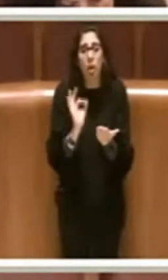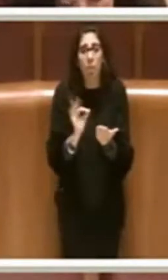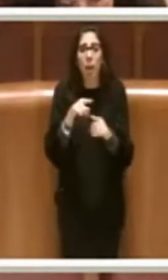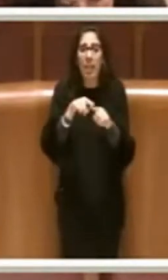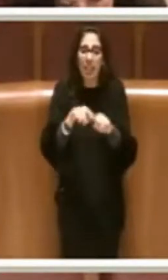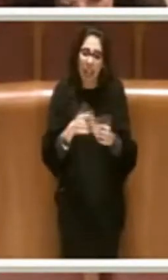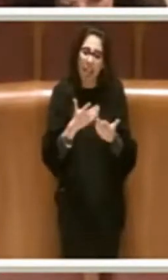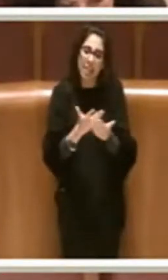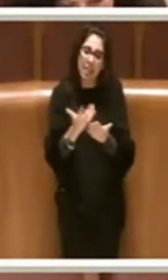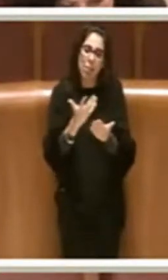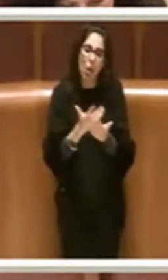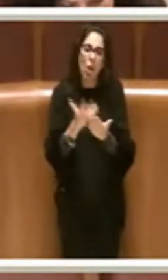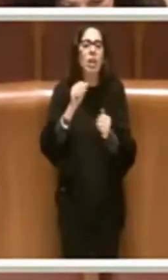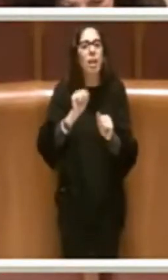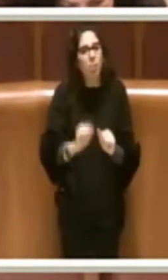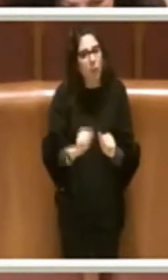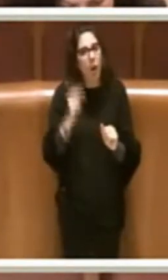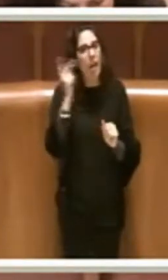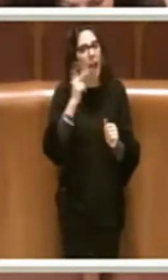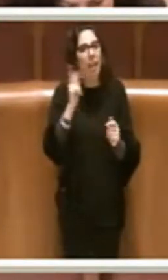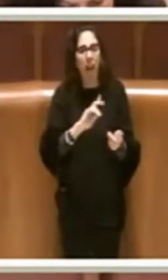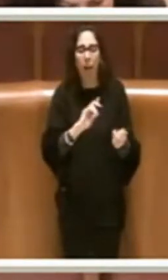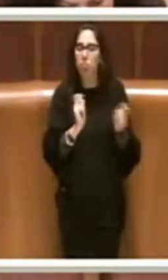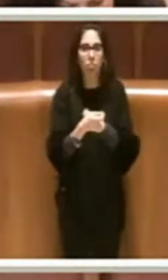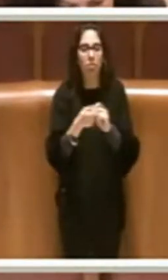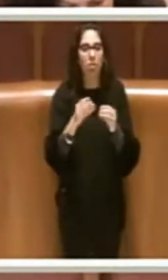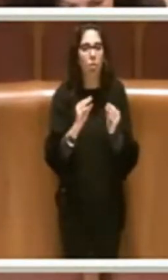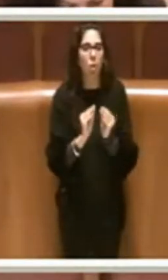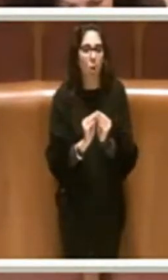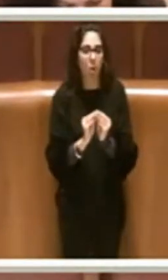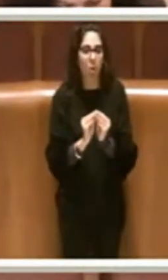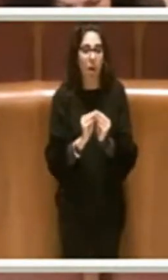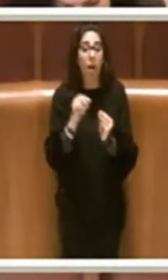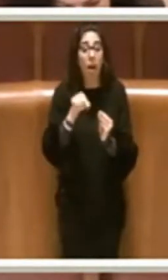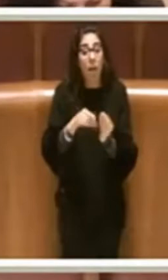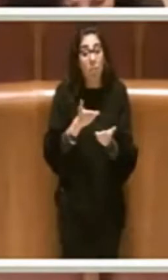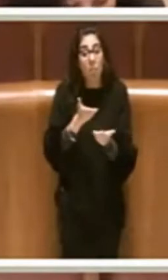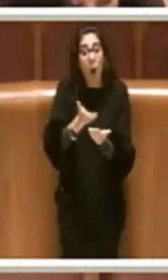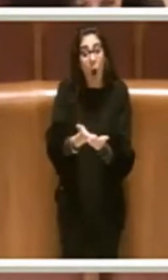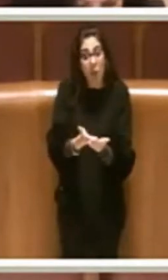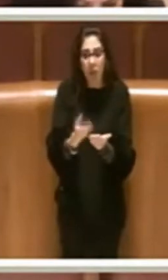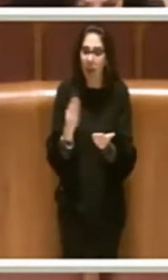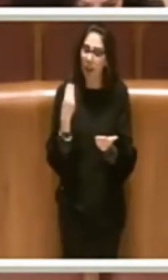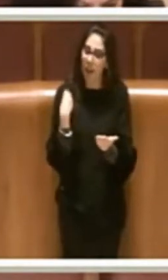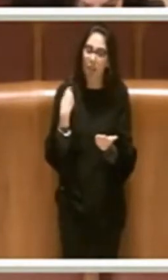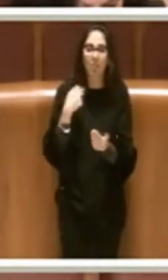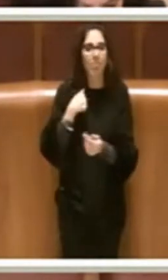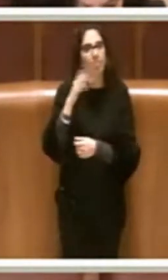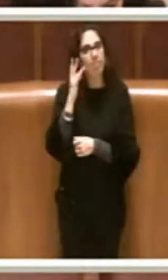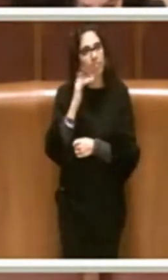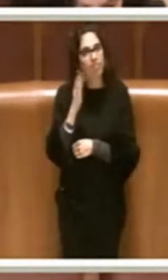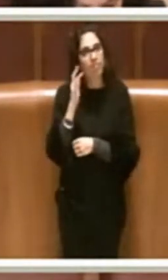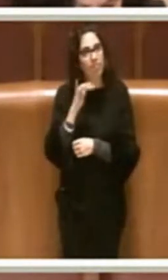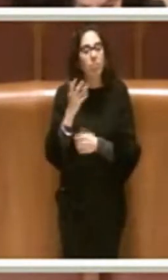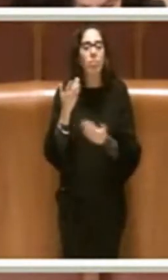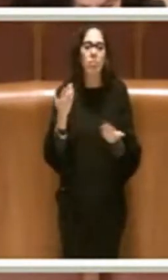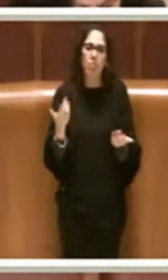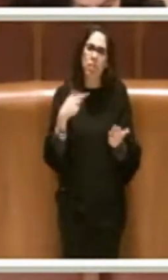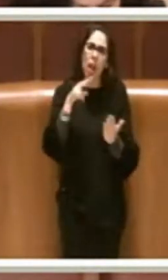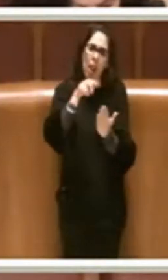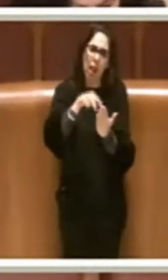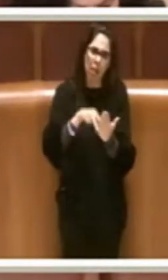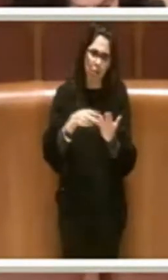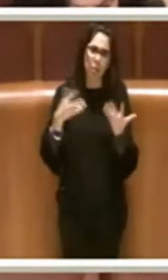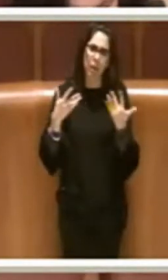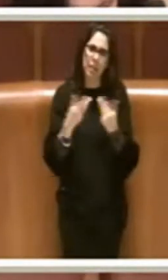possa stravolgere la realtà. E siccome questa mozione mi si invita a riflettere, allora andiamo a leggere